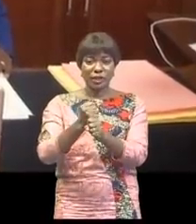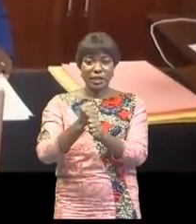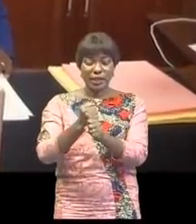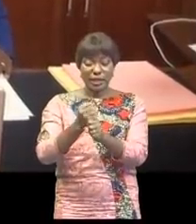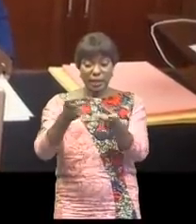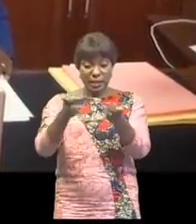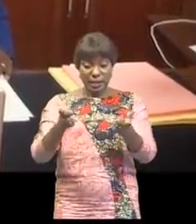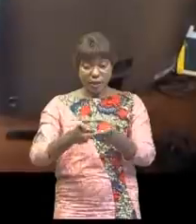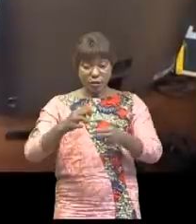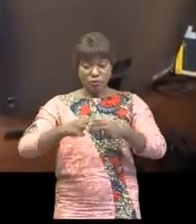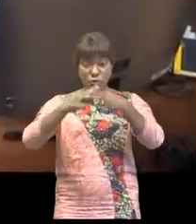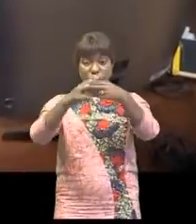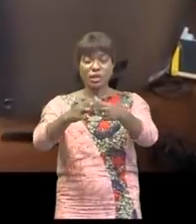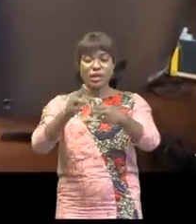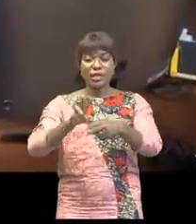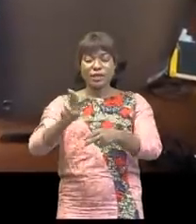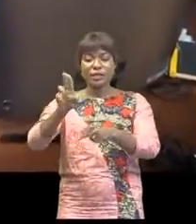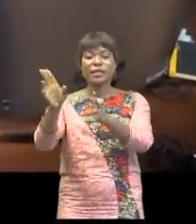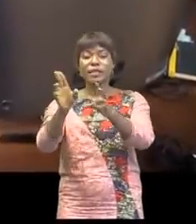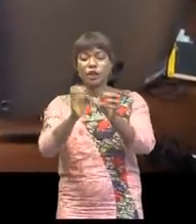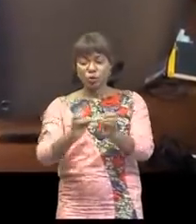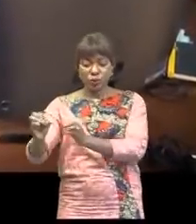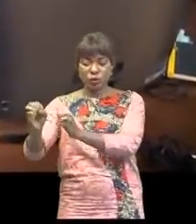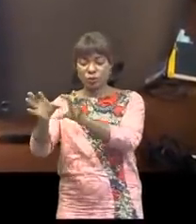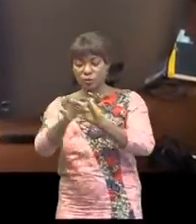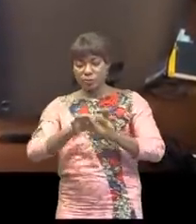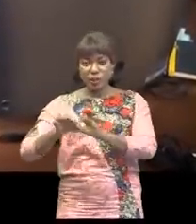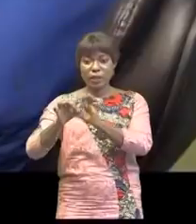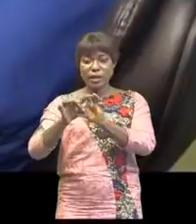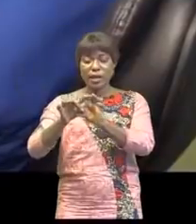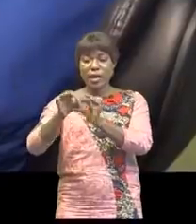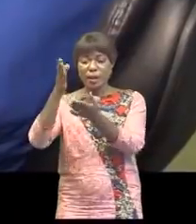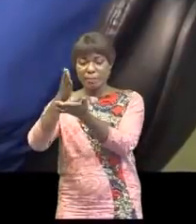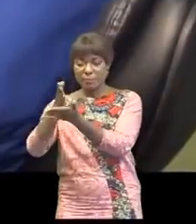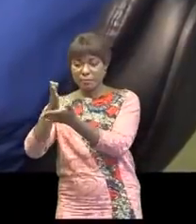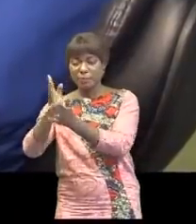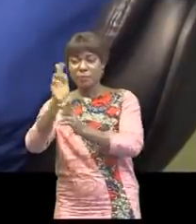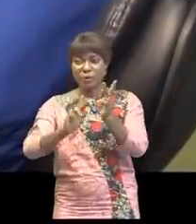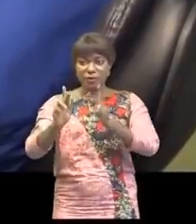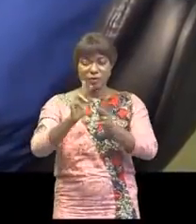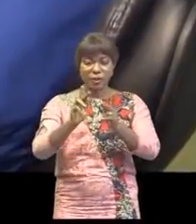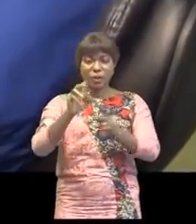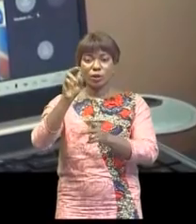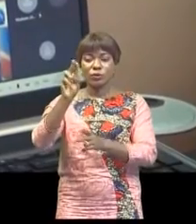public dénommé unité de coordination de partenariat public-privé en sigle